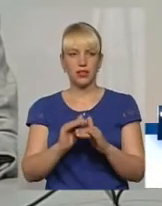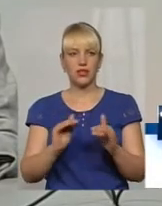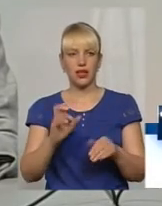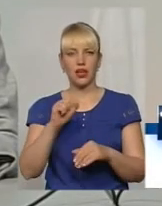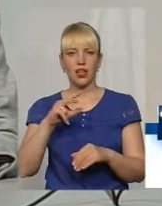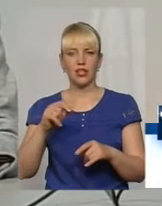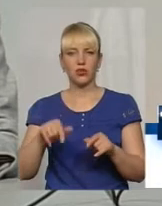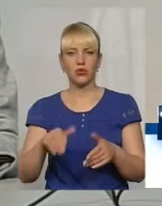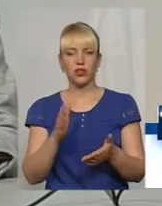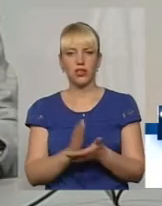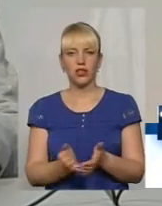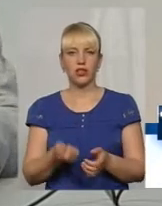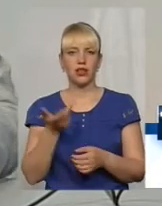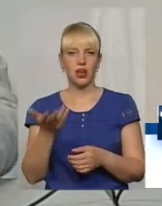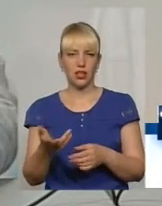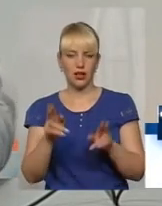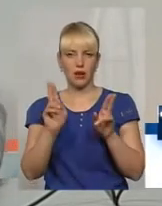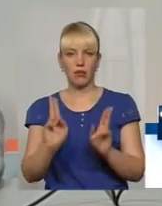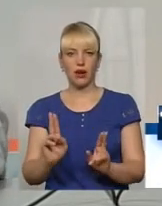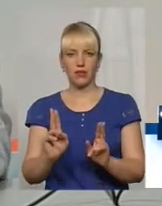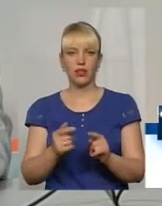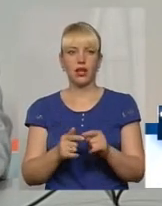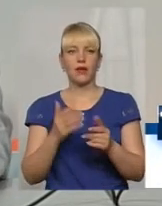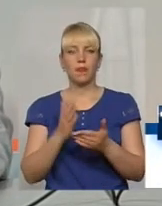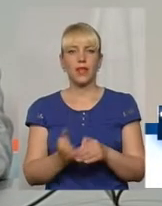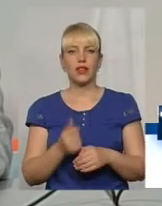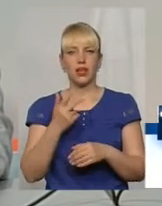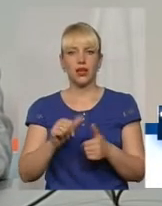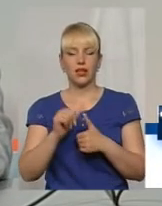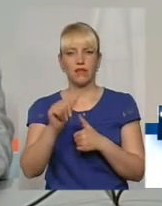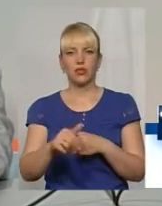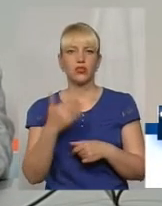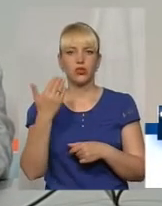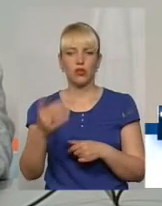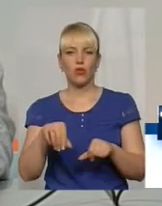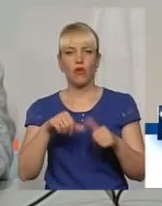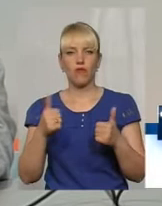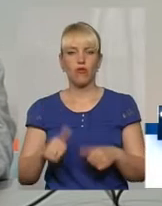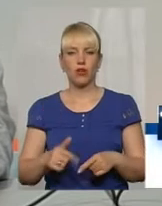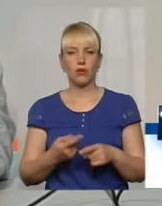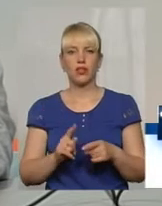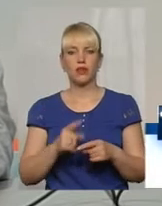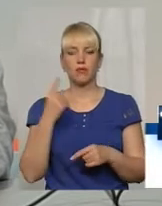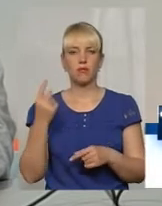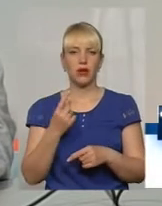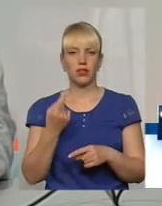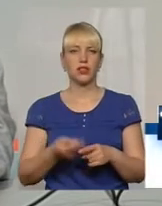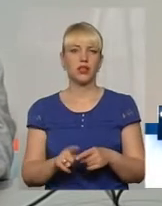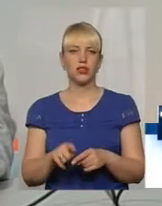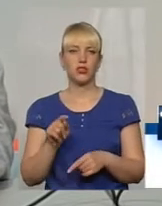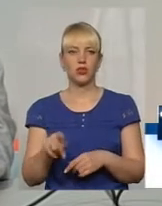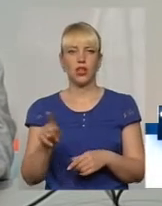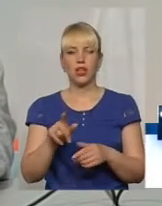але тут є декілька правил, тобто, навіть декілька виключень з його оформлення. Саме перше, це те, що